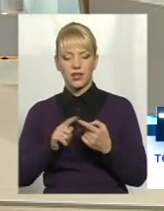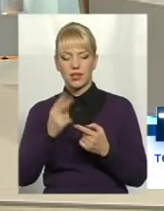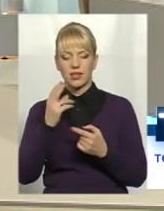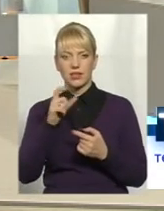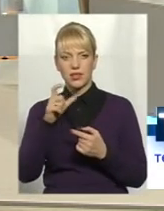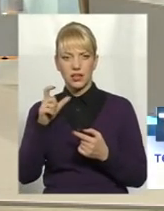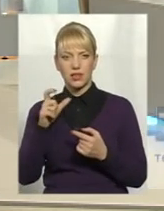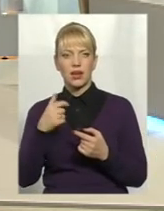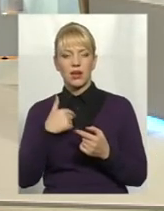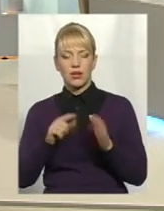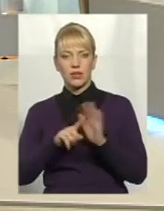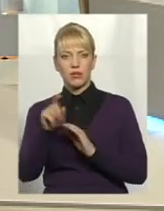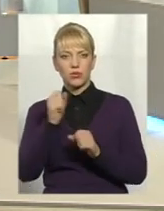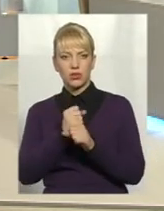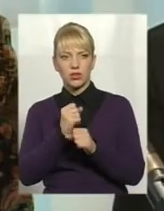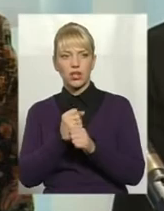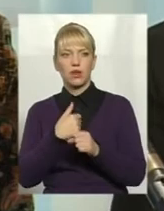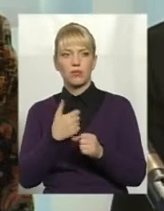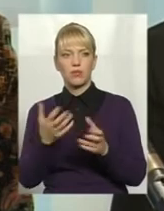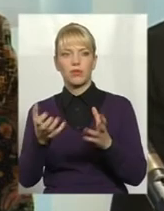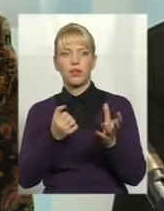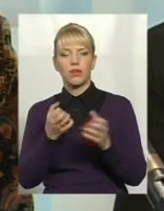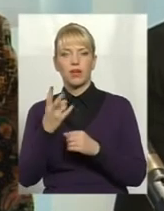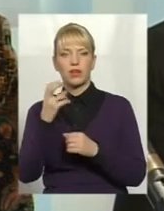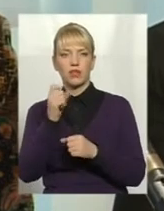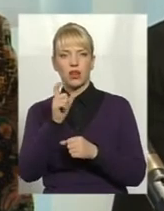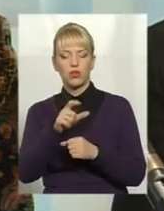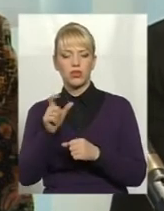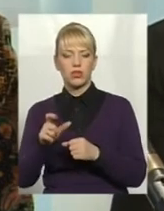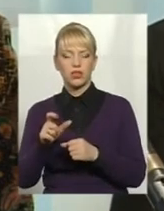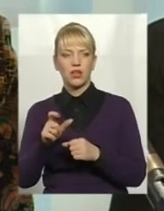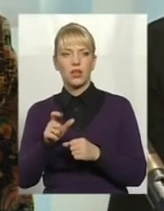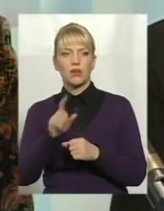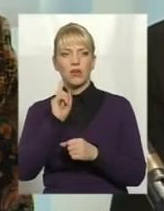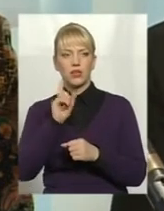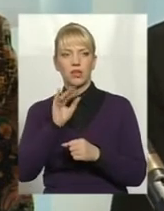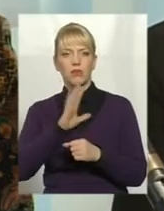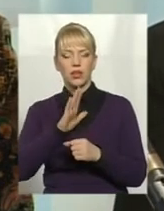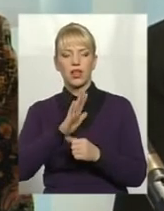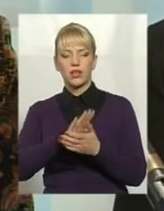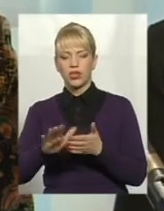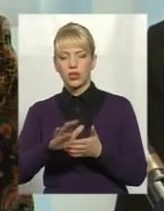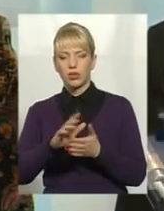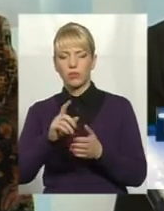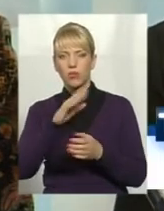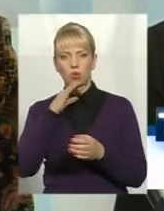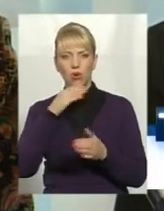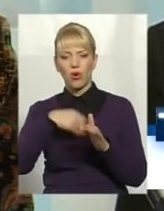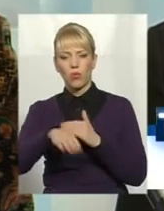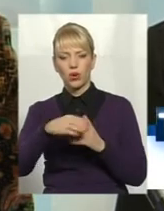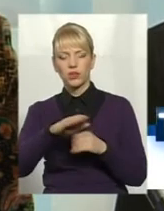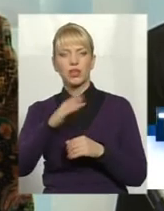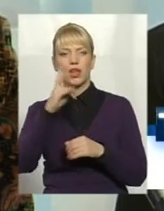молодих людей. Значало була бачила текучка, але потім ця команда стабилизувалася. Тепер